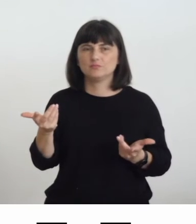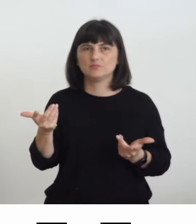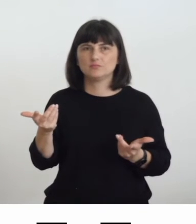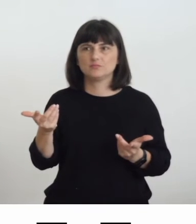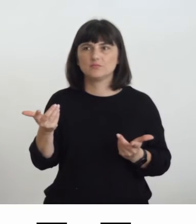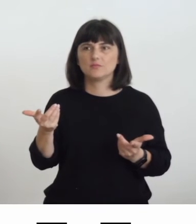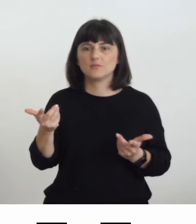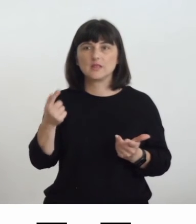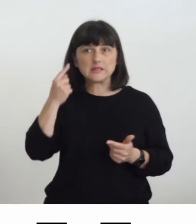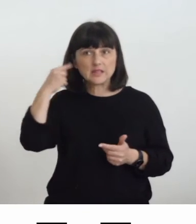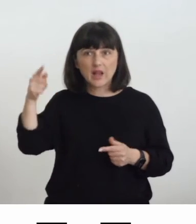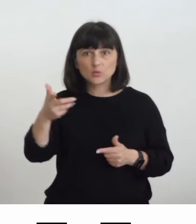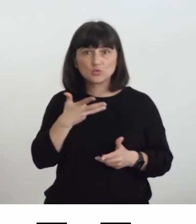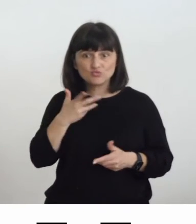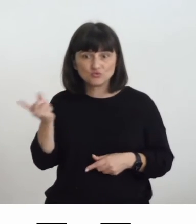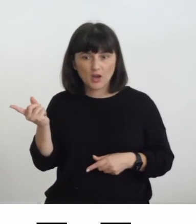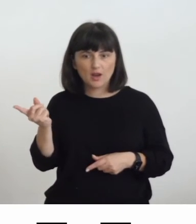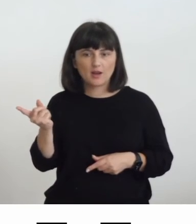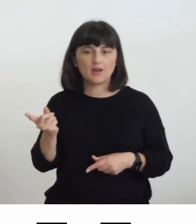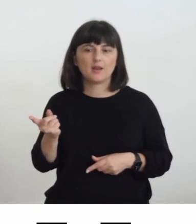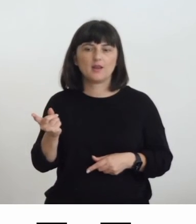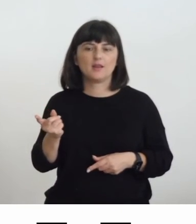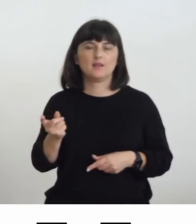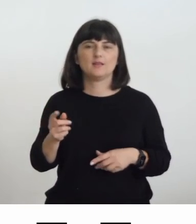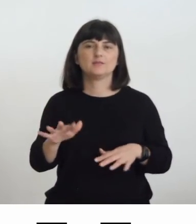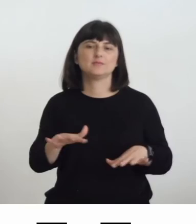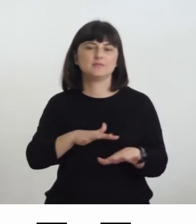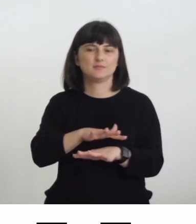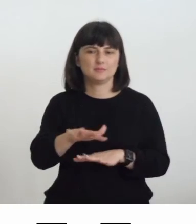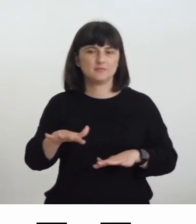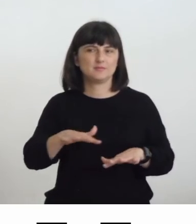si sente perché è abbastanza piano